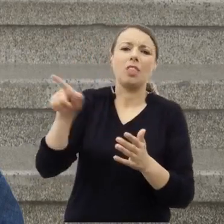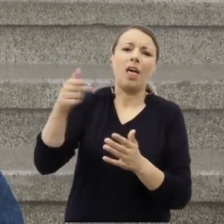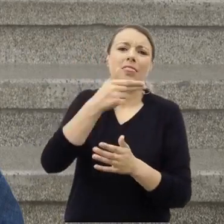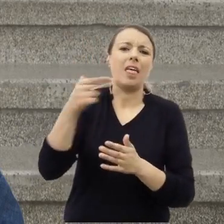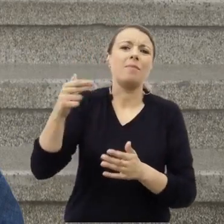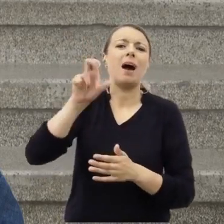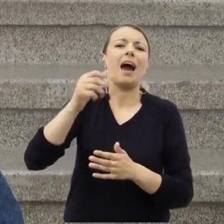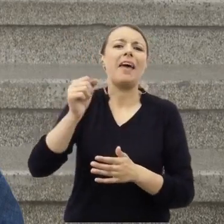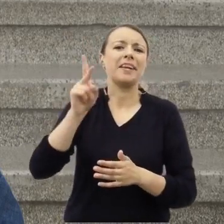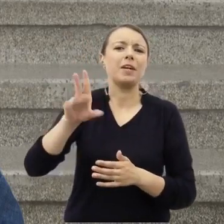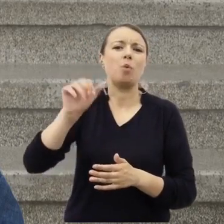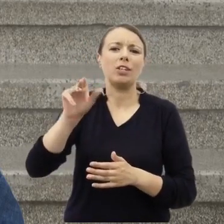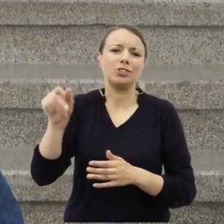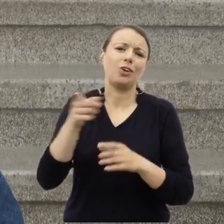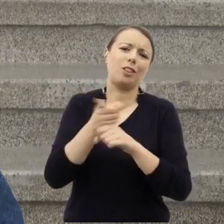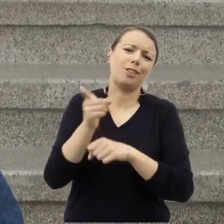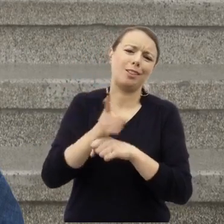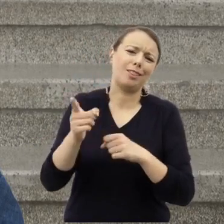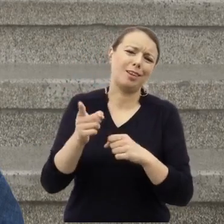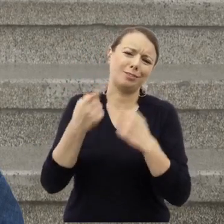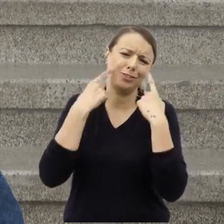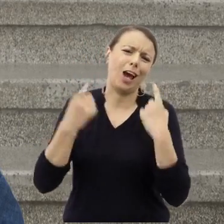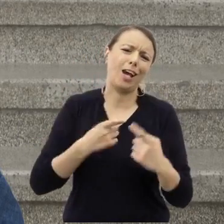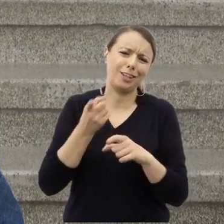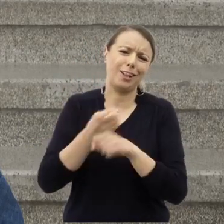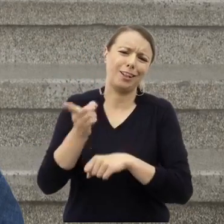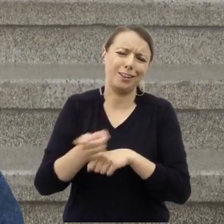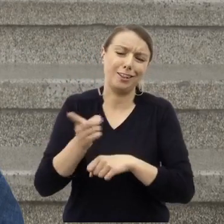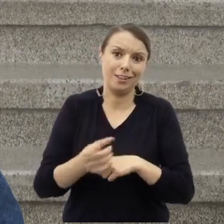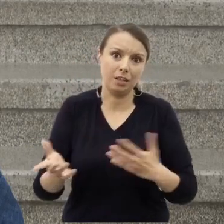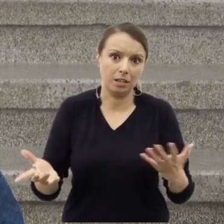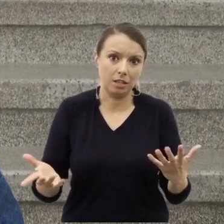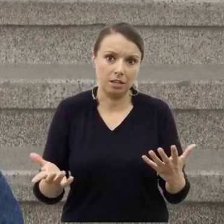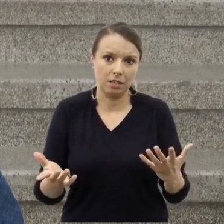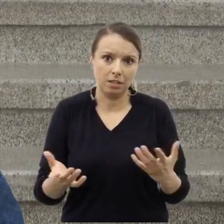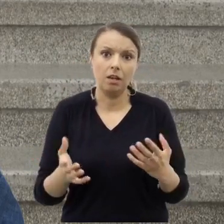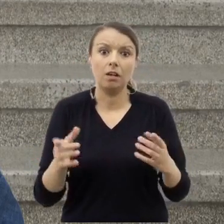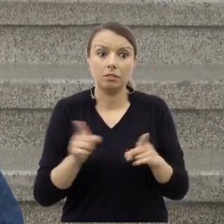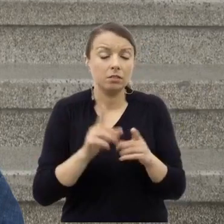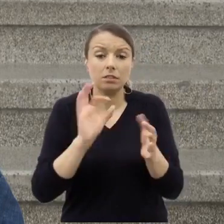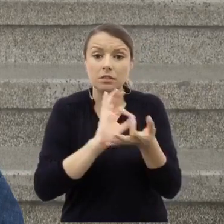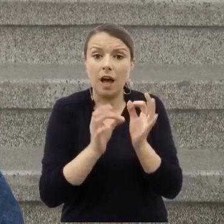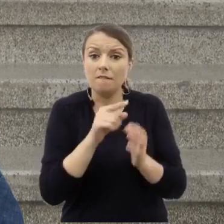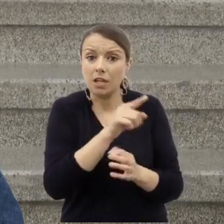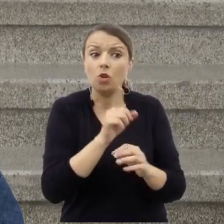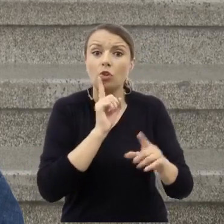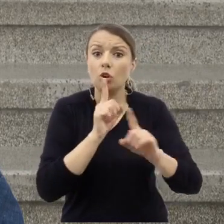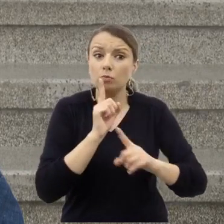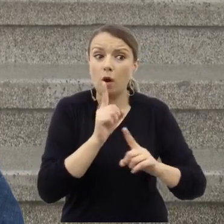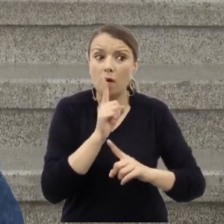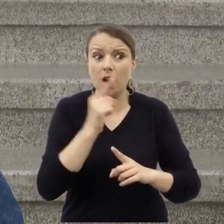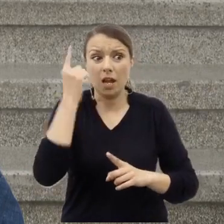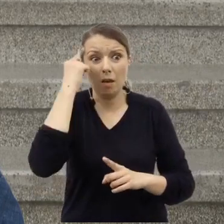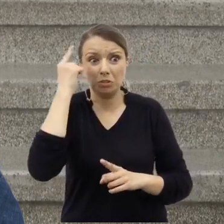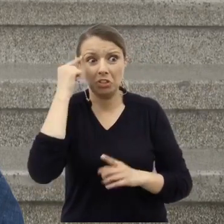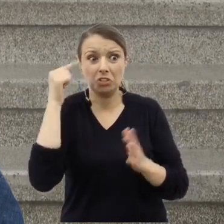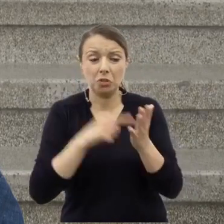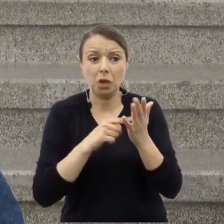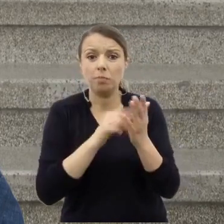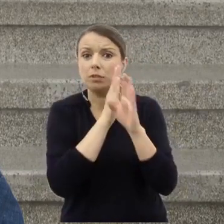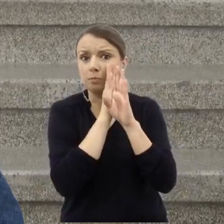Nawet ta rozmowa w jakiś sposób przekracza moim zdaniem tajemnicę spowiedzi.